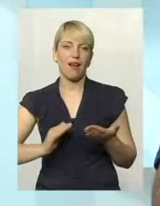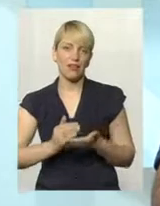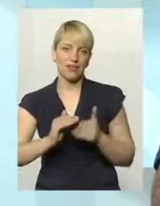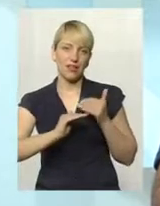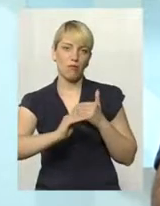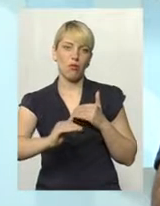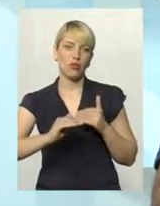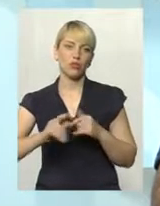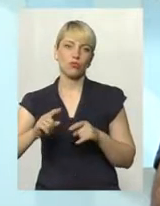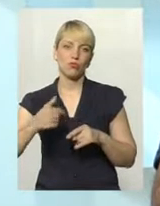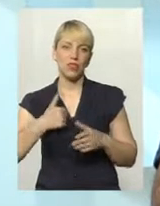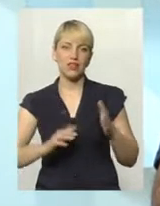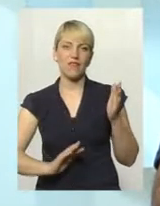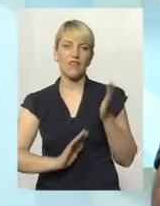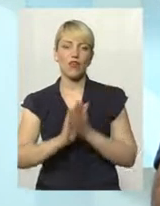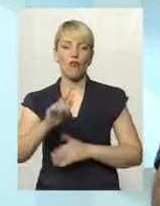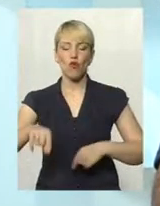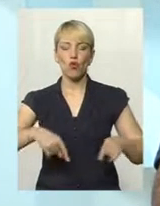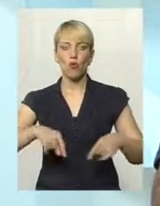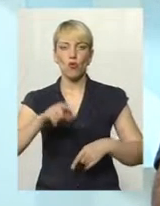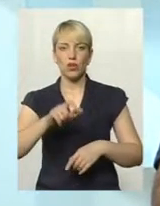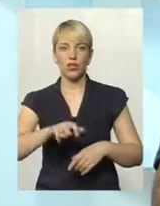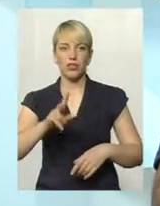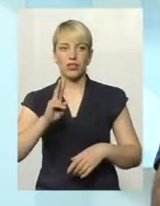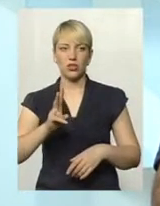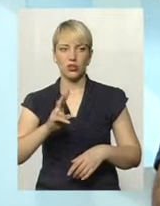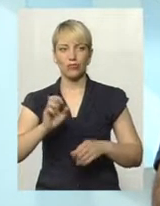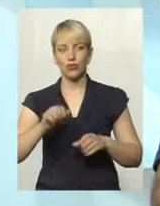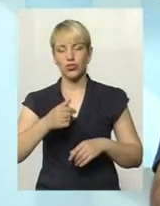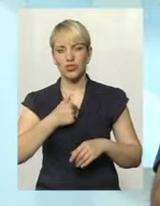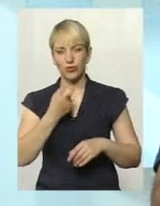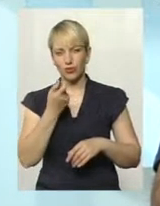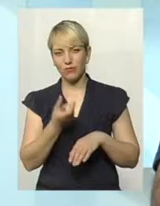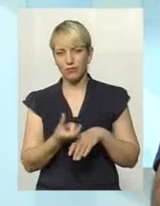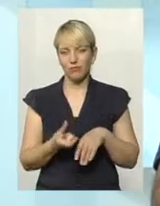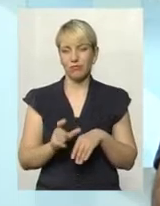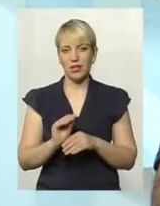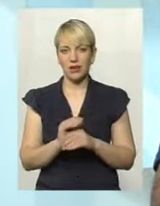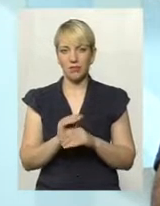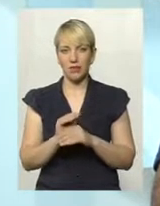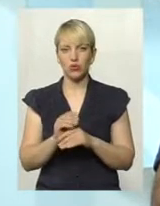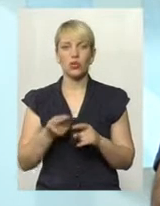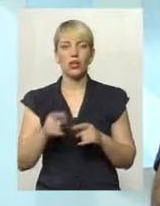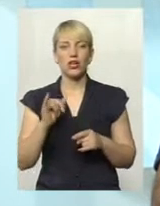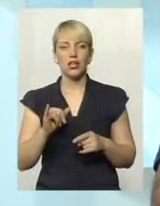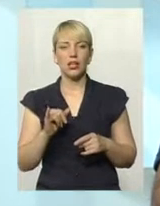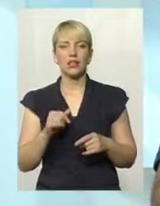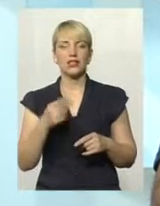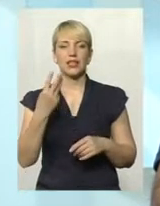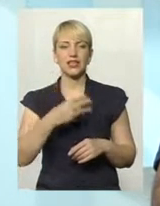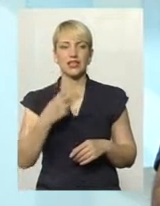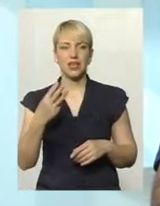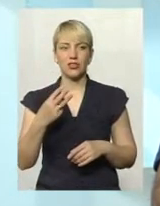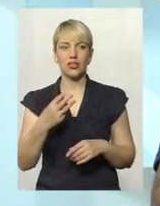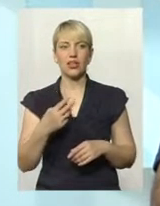виростають футболісти, які, скажімо, можливо, я десь її перебільшую, від нього м'яч відскакує, і з 33-ї